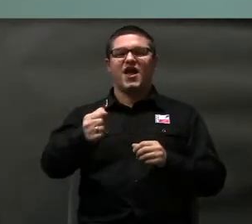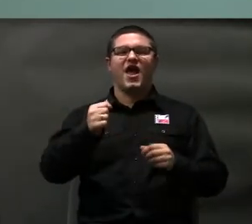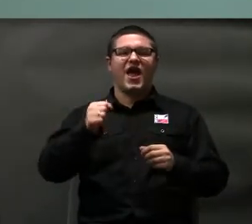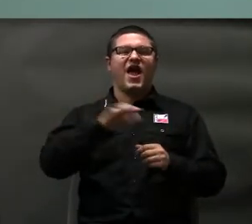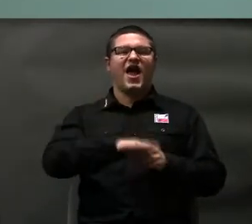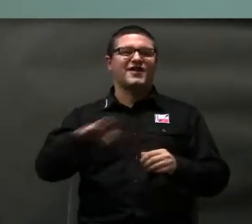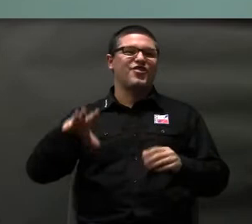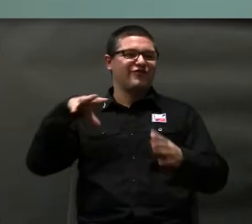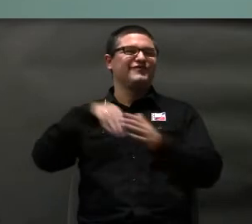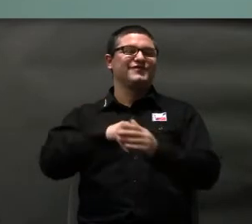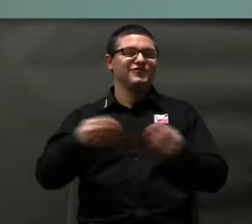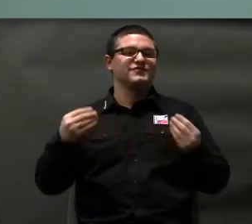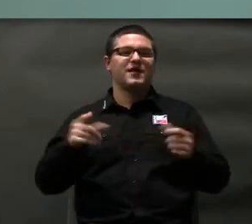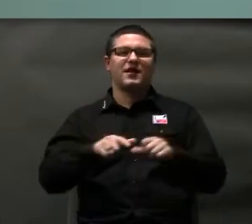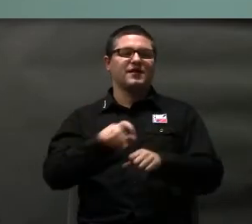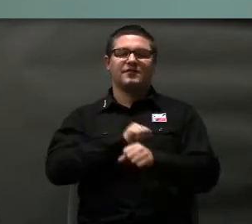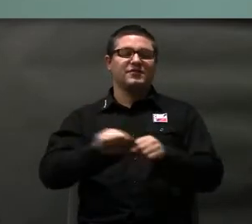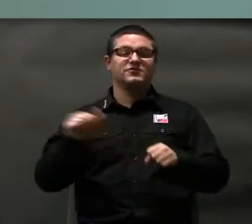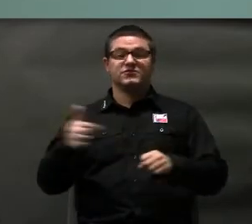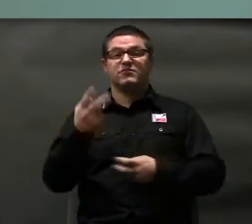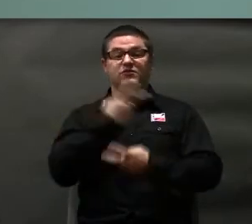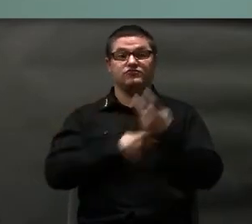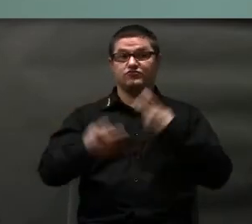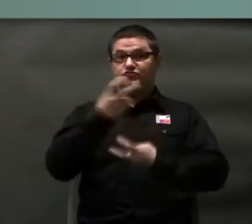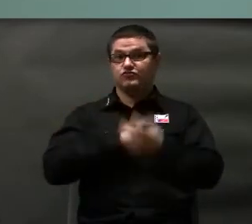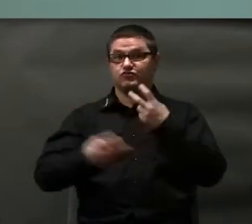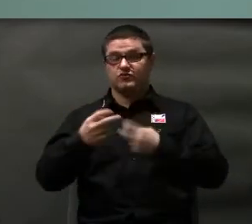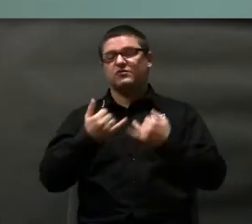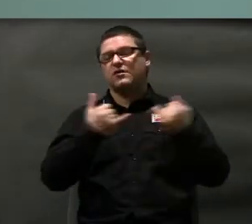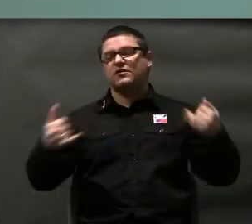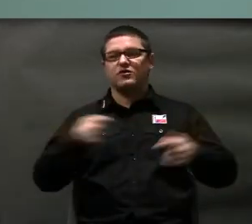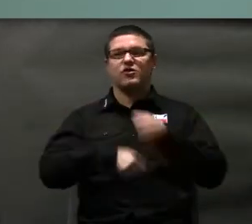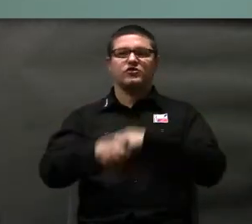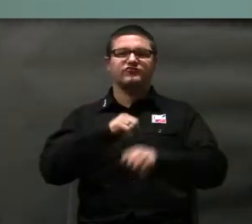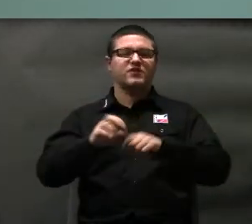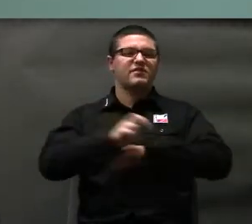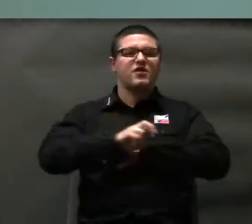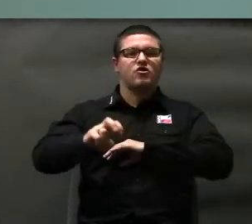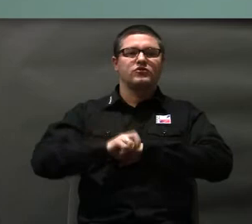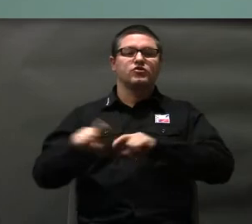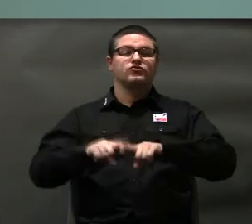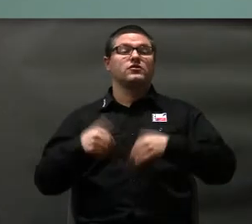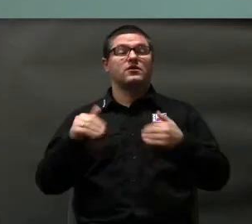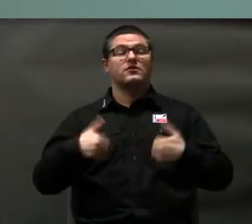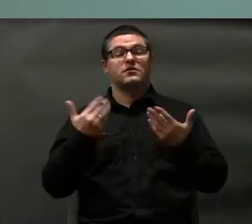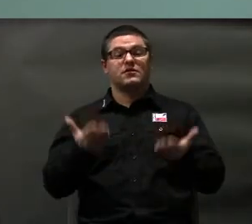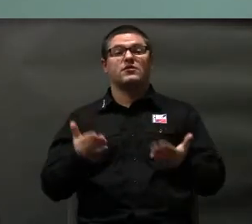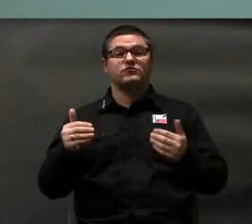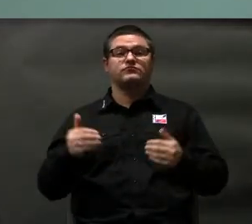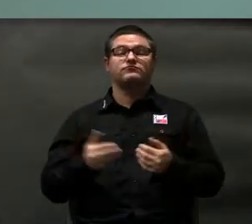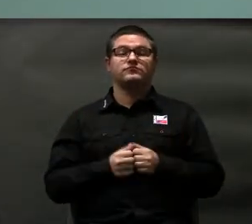ale tak niestety nie jest, więc trzeba szukać różnych rozwiązań też technologicznych, które spowodują, że